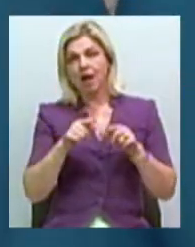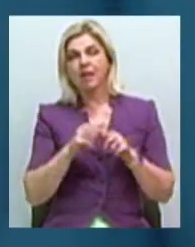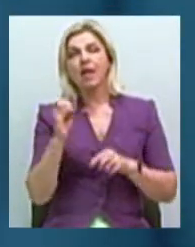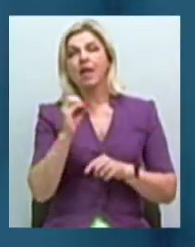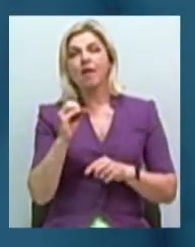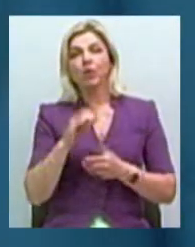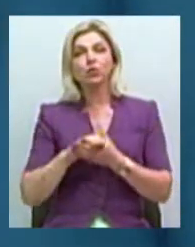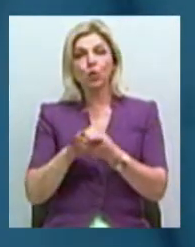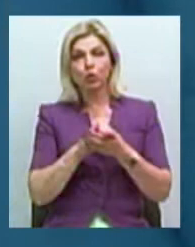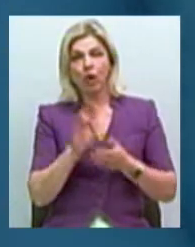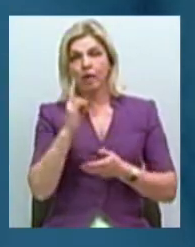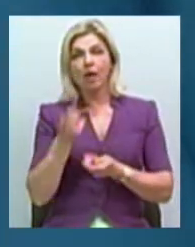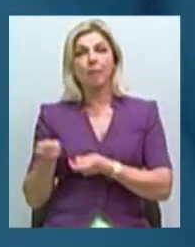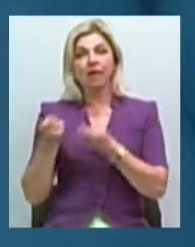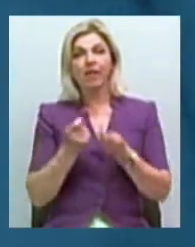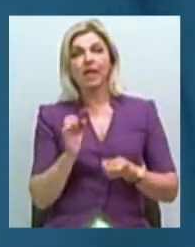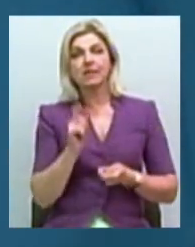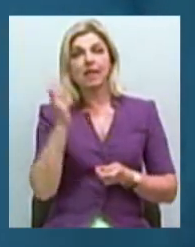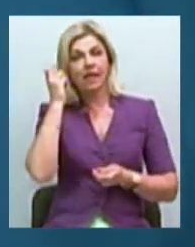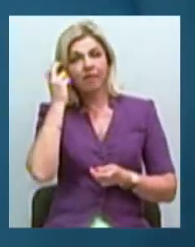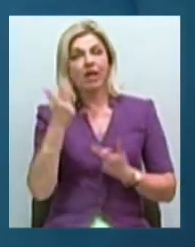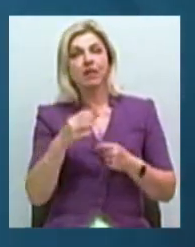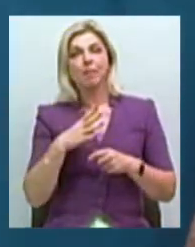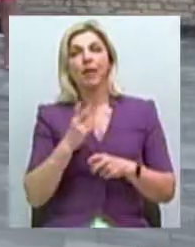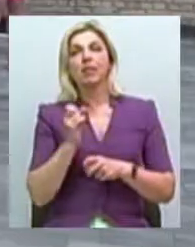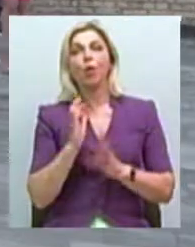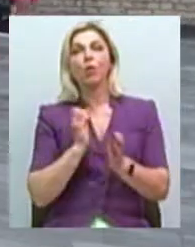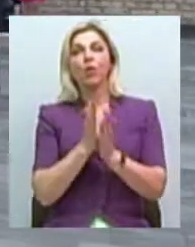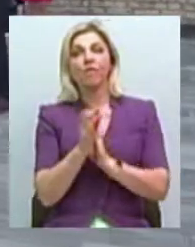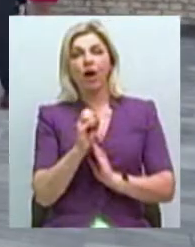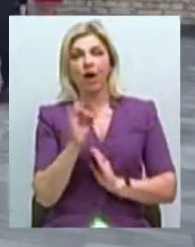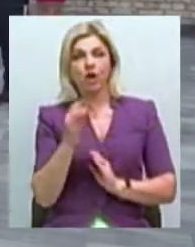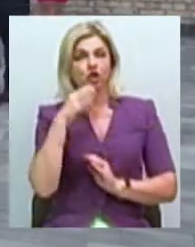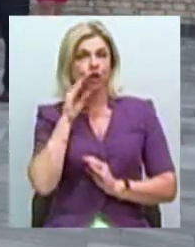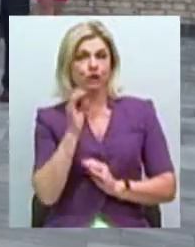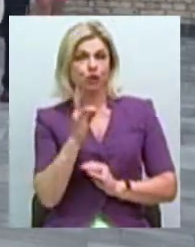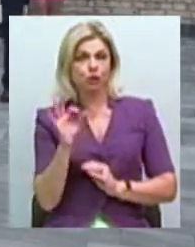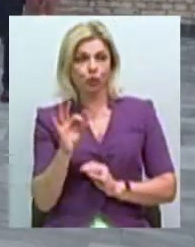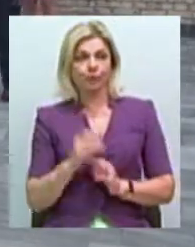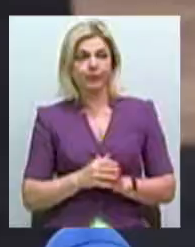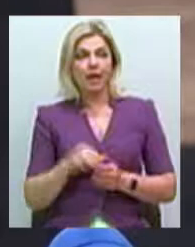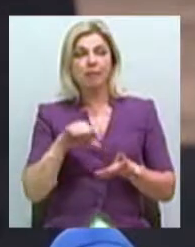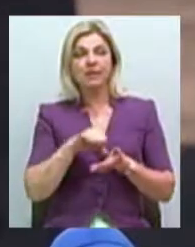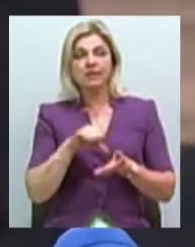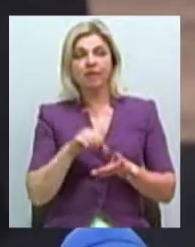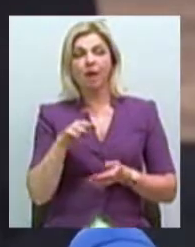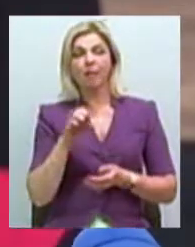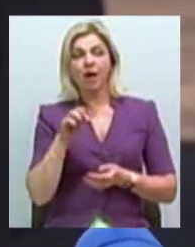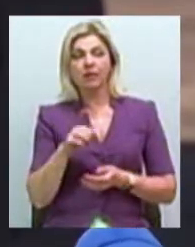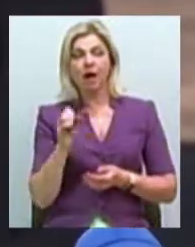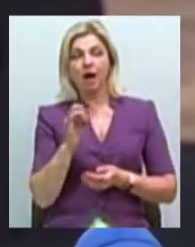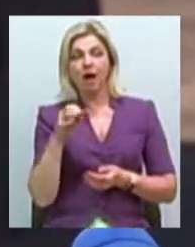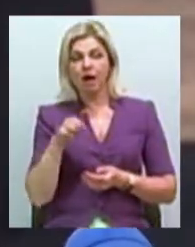До Миколаєва її привезли з Києва, де вона стояла на бульварі Шевченка. Представниця творчої платформи «МайАрт» Дарія Фрич